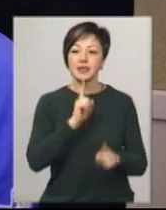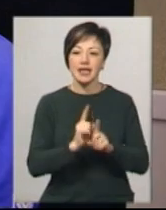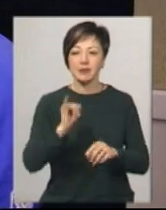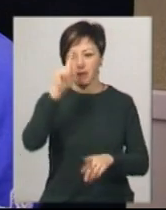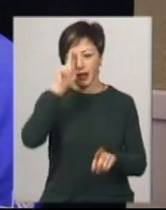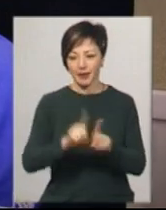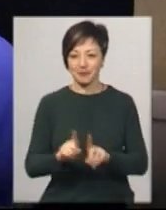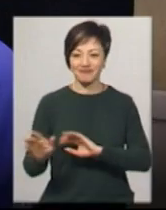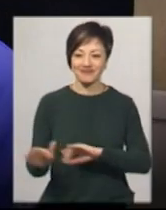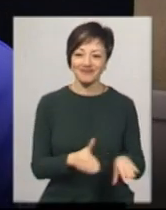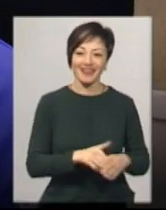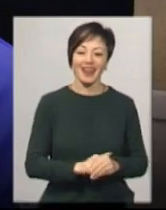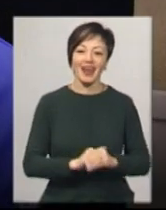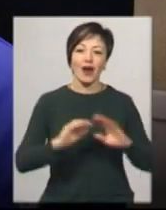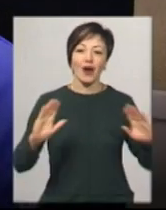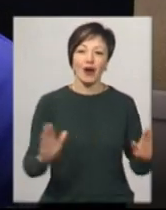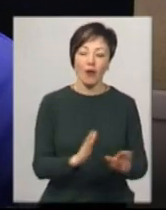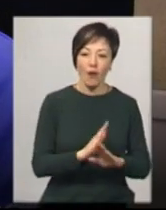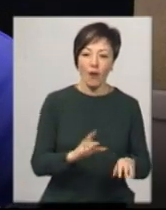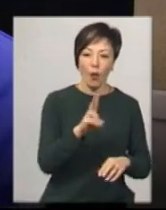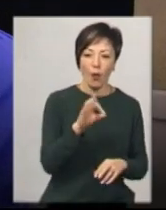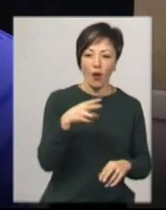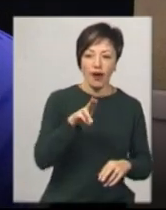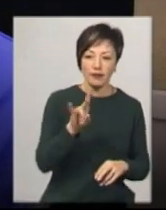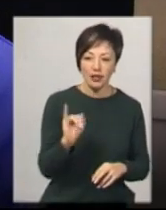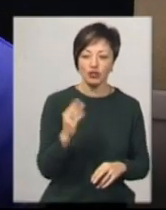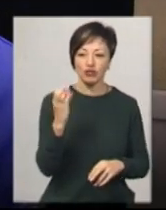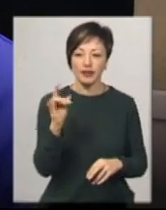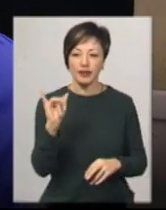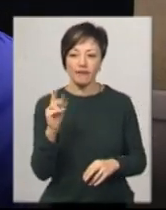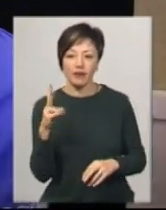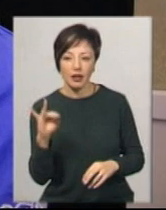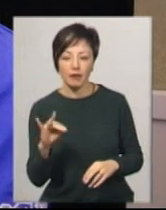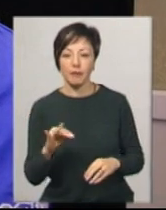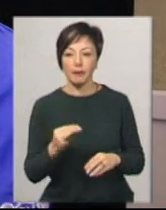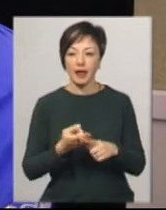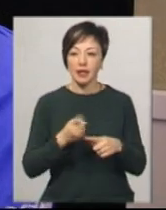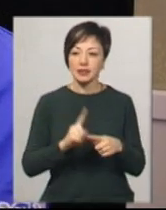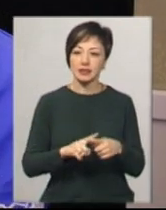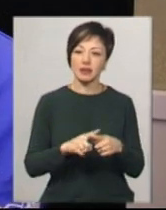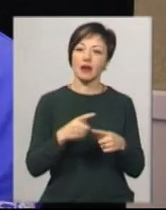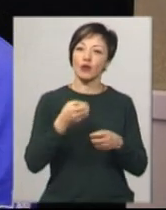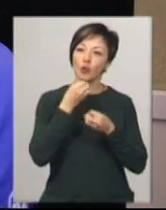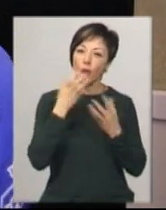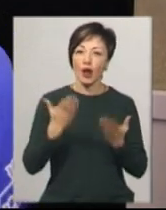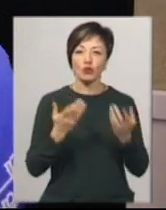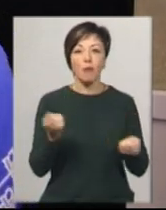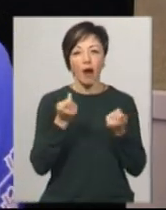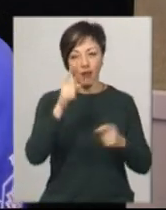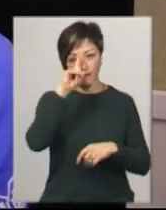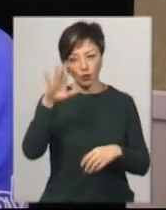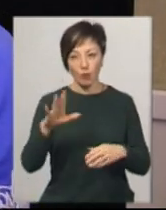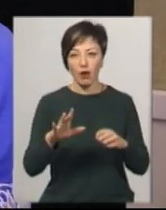братам». «Це репертуар колядки, щедрівки. Віталося, якщо це маловідомі композиції, тобто, щоб